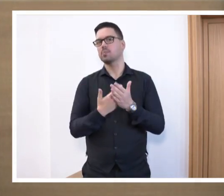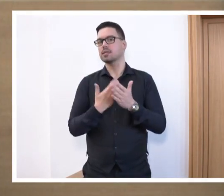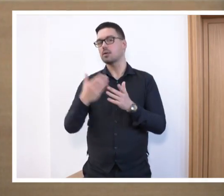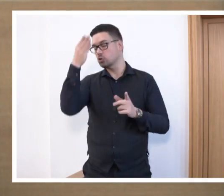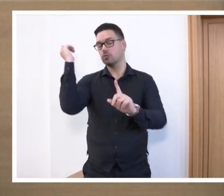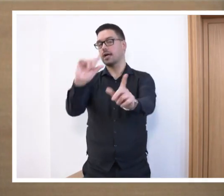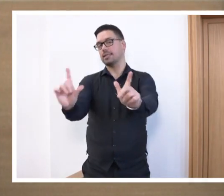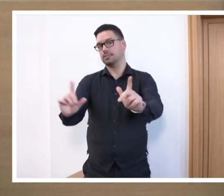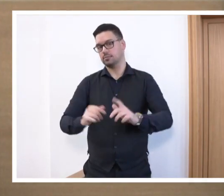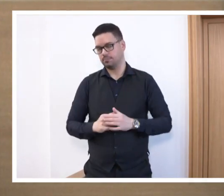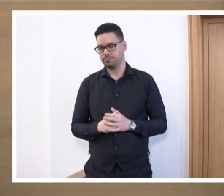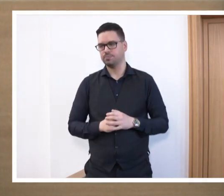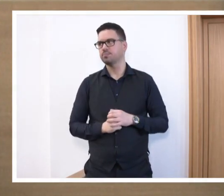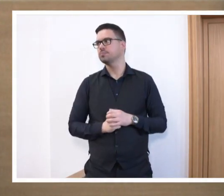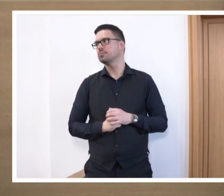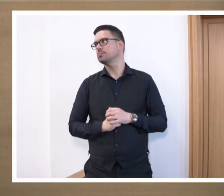vergessen werden.